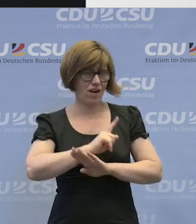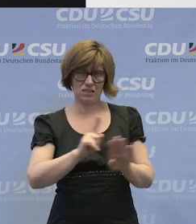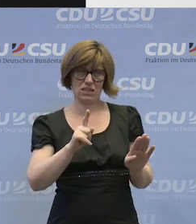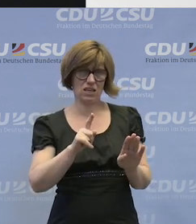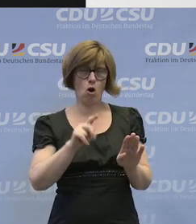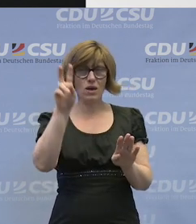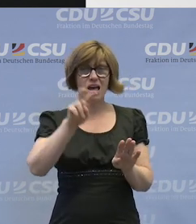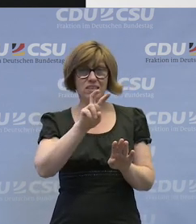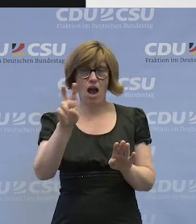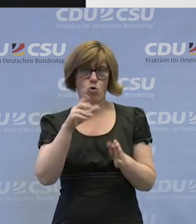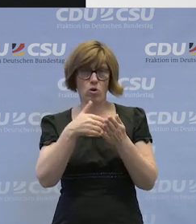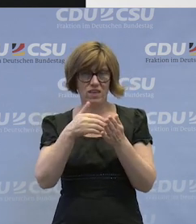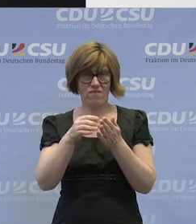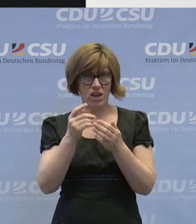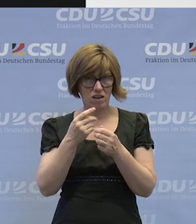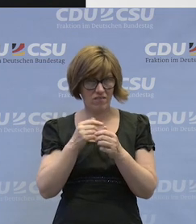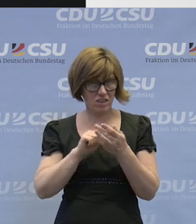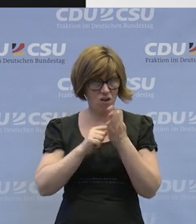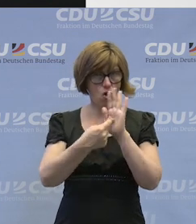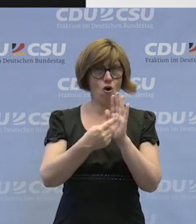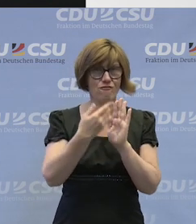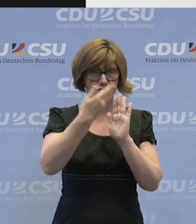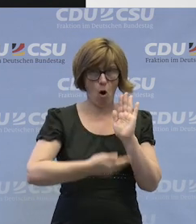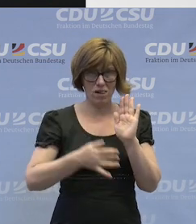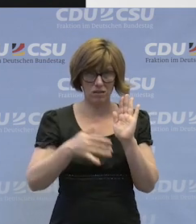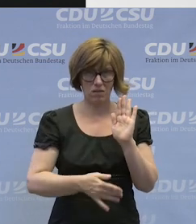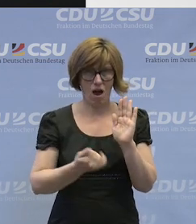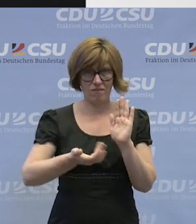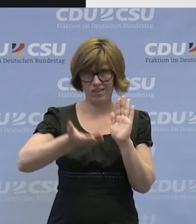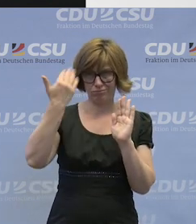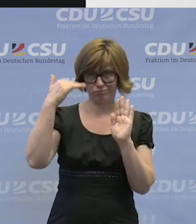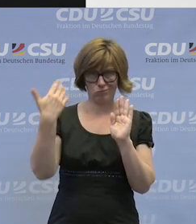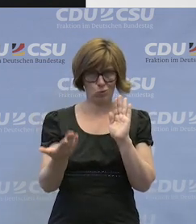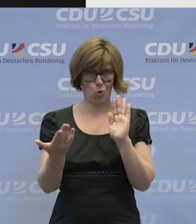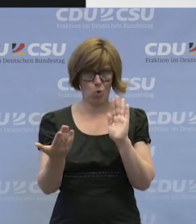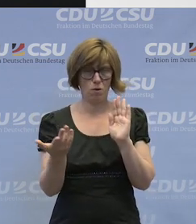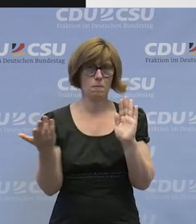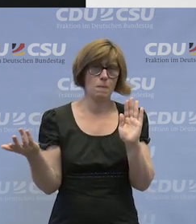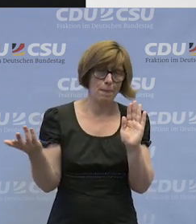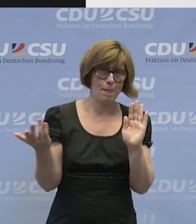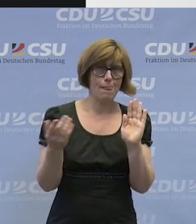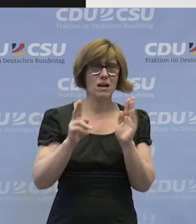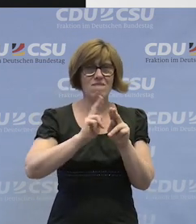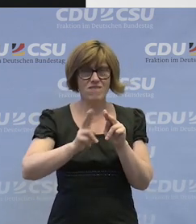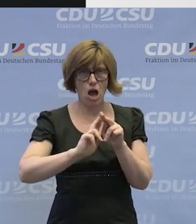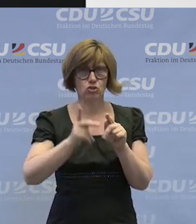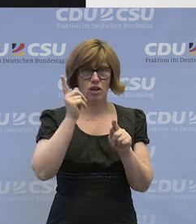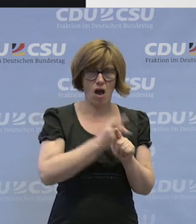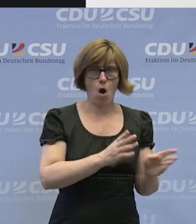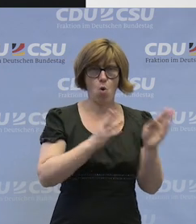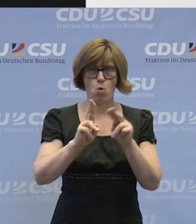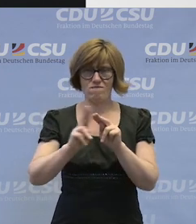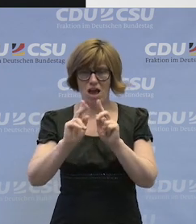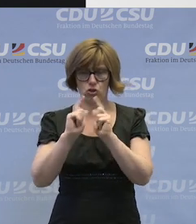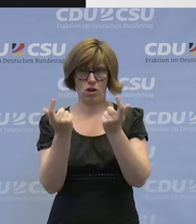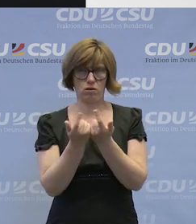Diakonie da weiterhin vorbildlich ist, wie in der Vergangenheit, sowohl die Werkstatt als auch der